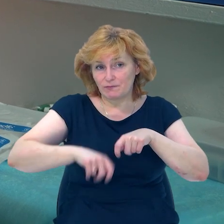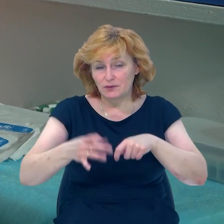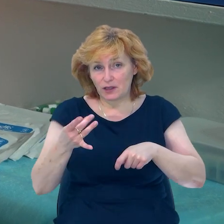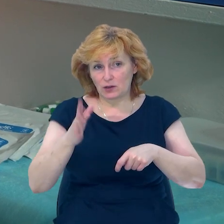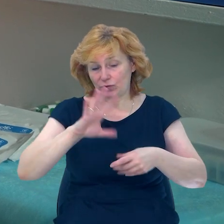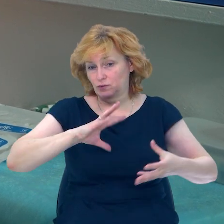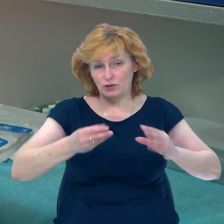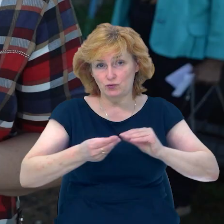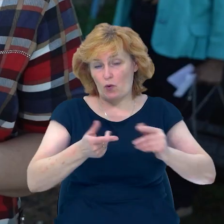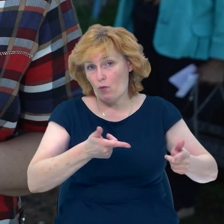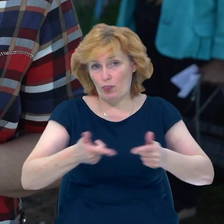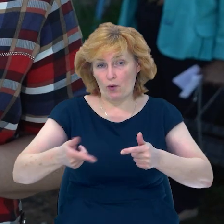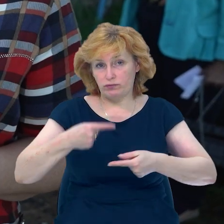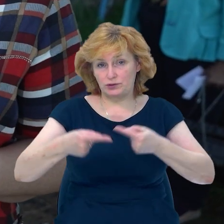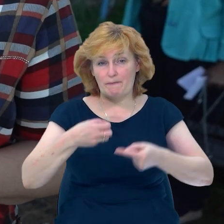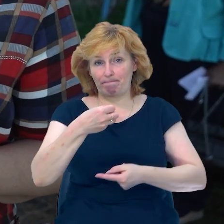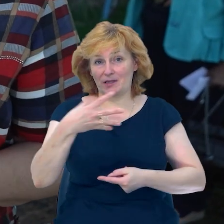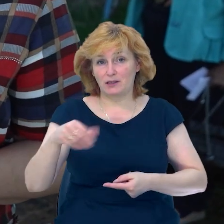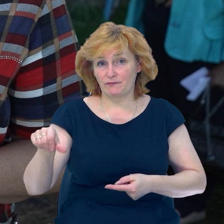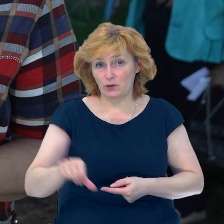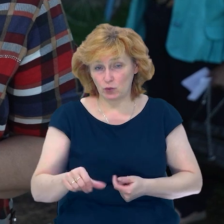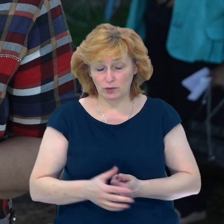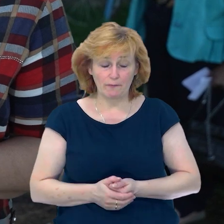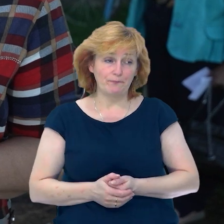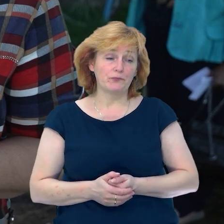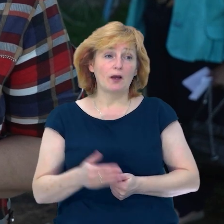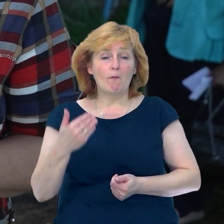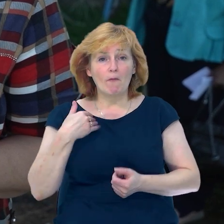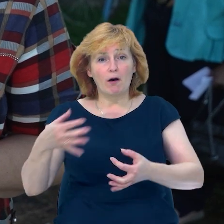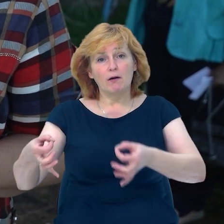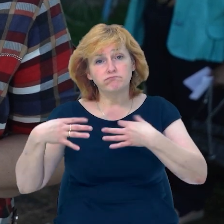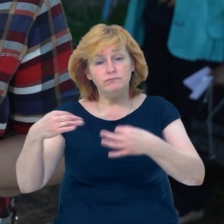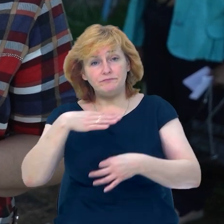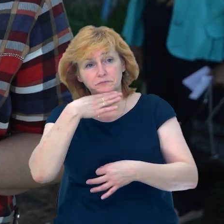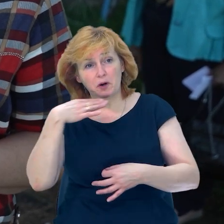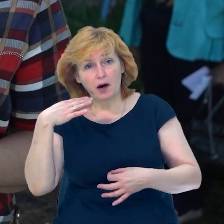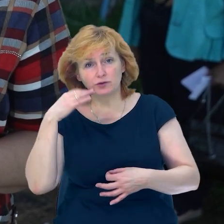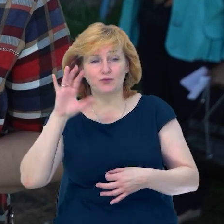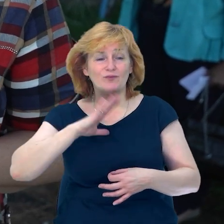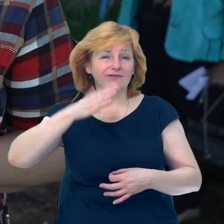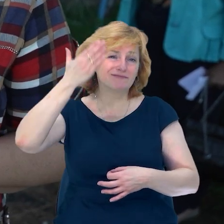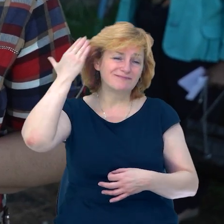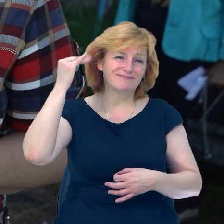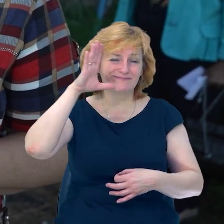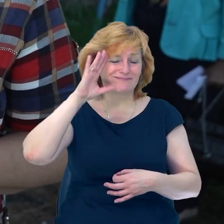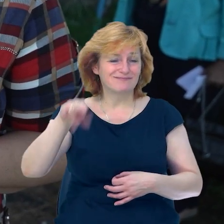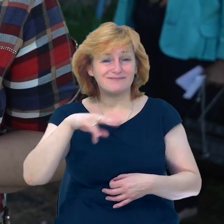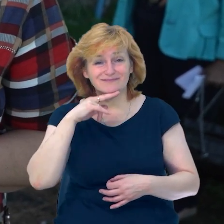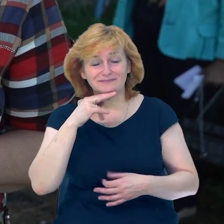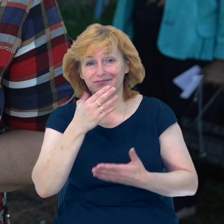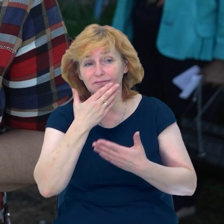вже через 15 хвилин. Мені пояснили багато речей, на які я, можливо, не звертала раніше уваги. І